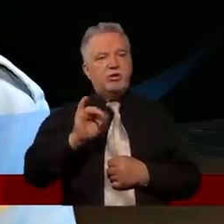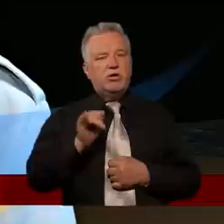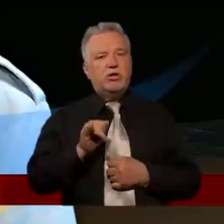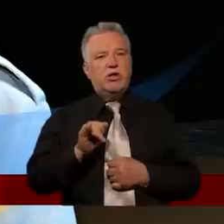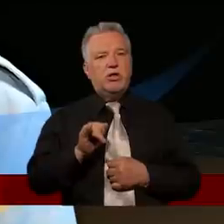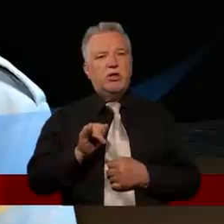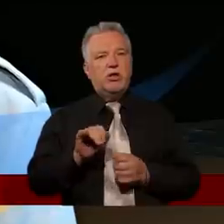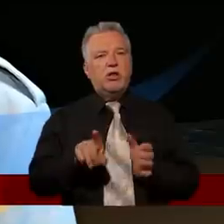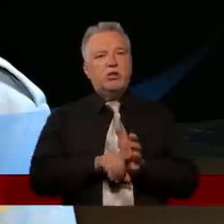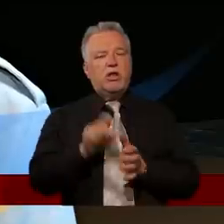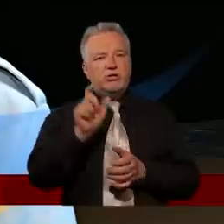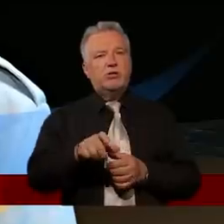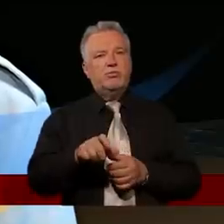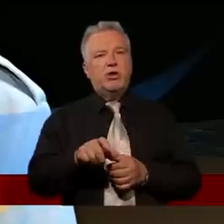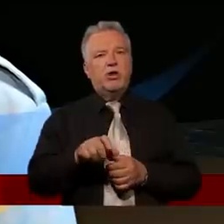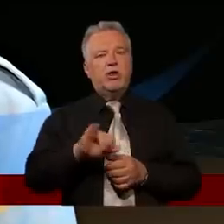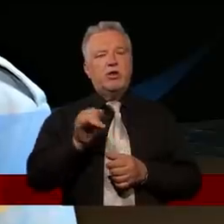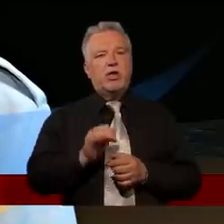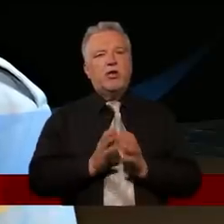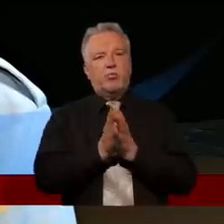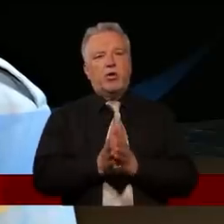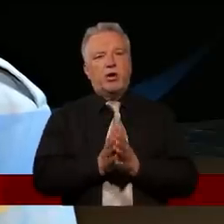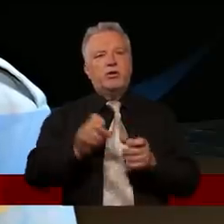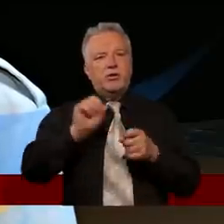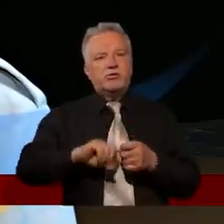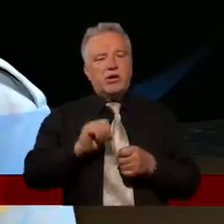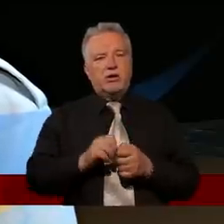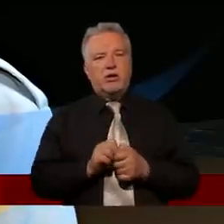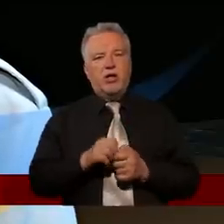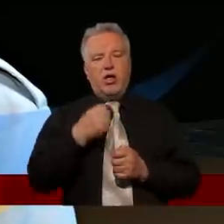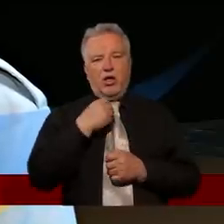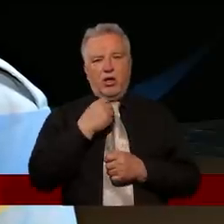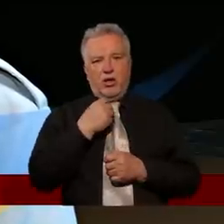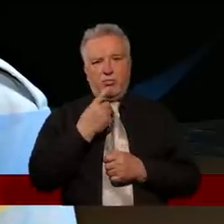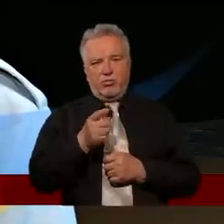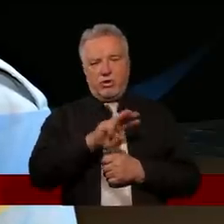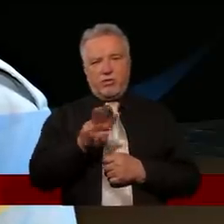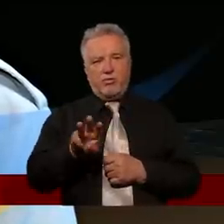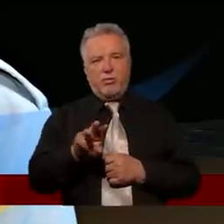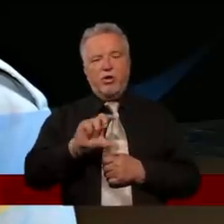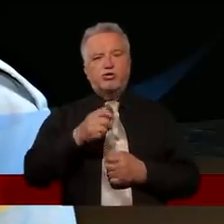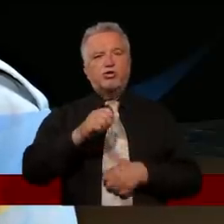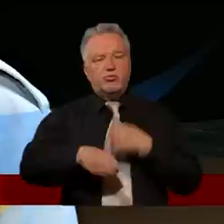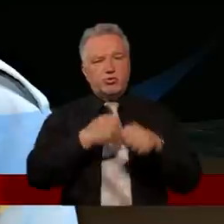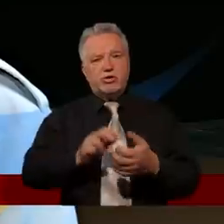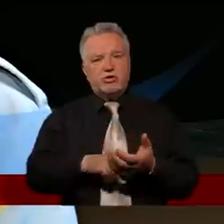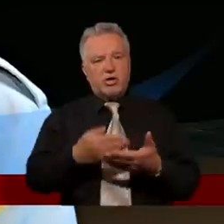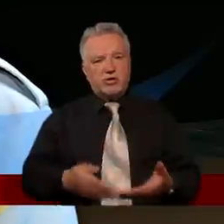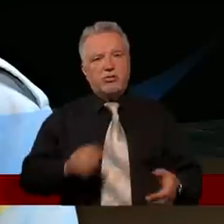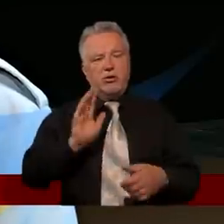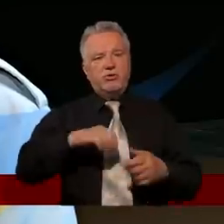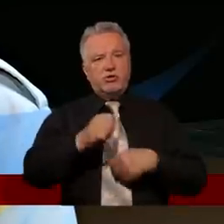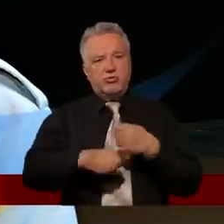niech będzie dla ciebie, jak Poganin i Celnik. Zaprawdę powiadam wam, cokolwiek byście związali na ziemi,